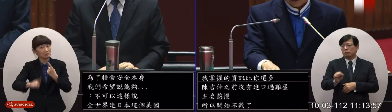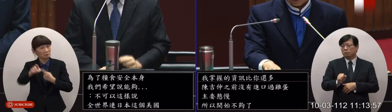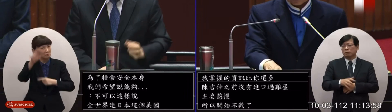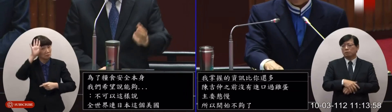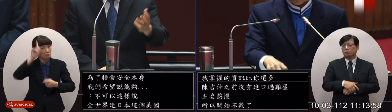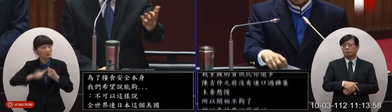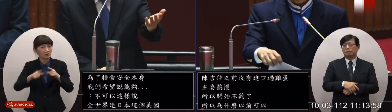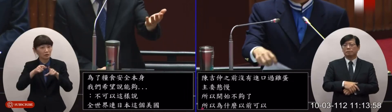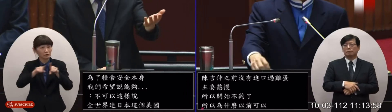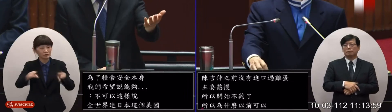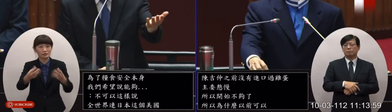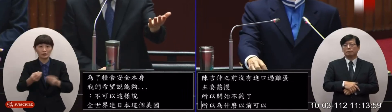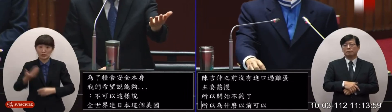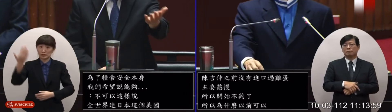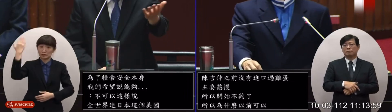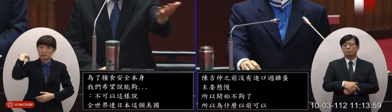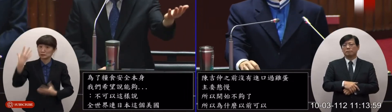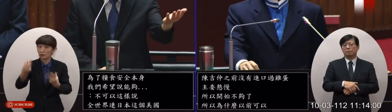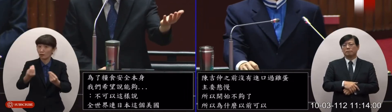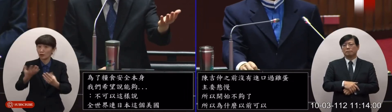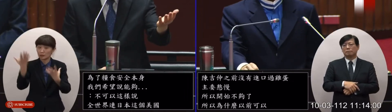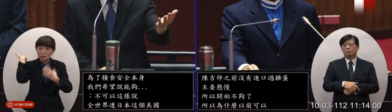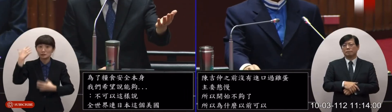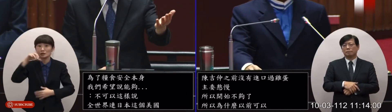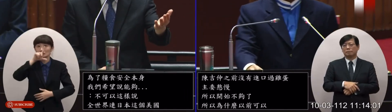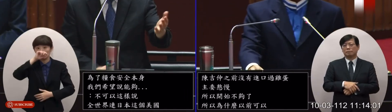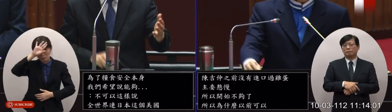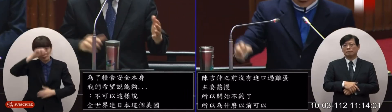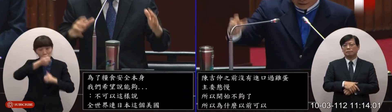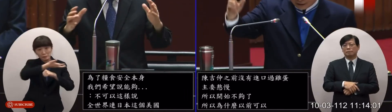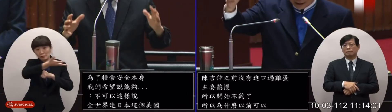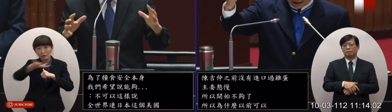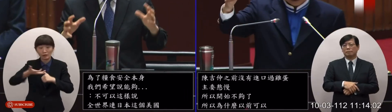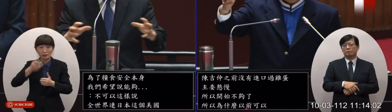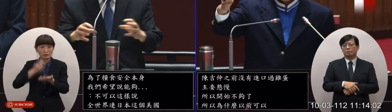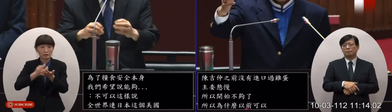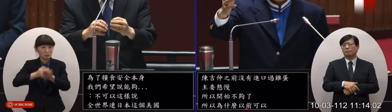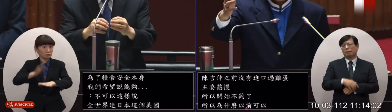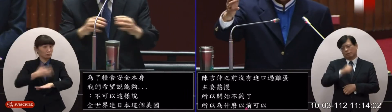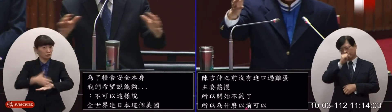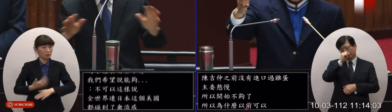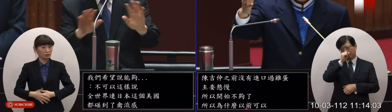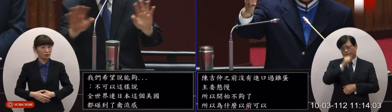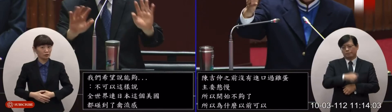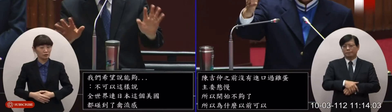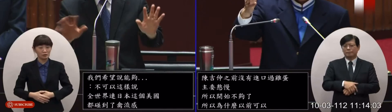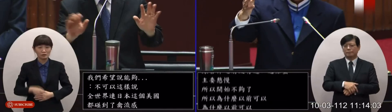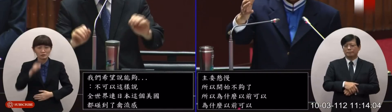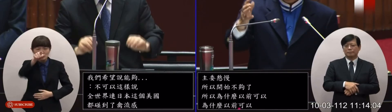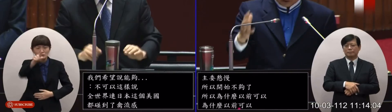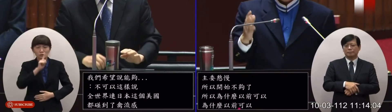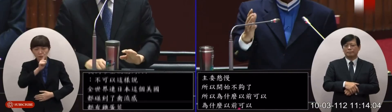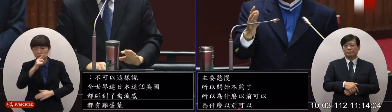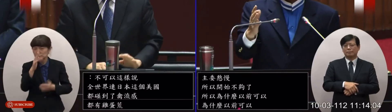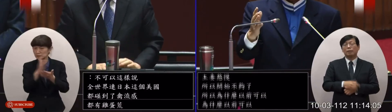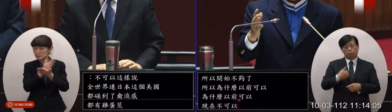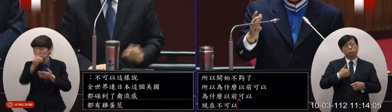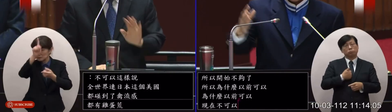可以以前沒有情流感沒這麼厲害啊所以委員你是講的不是事實